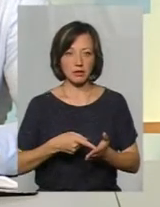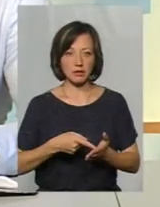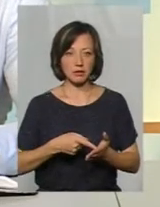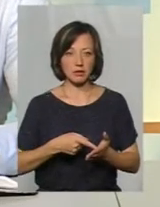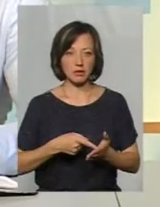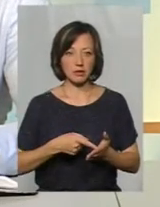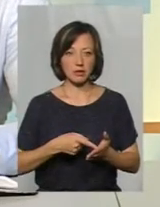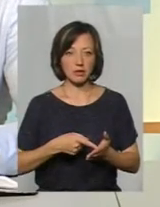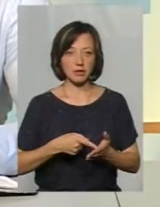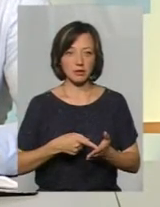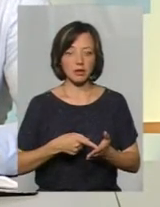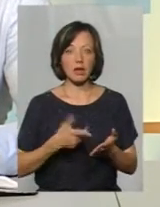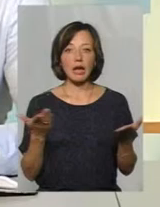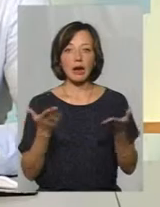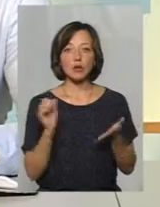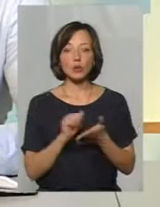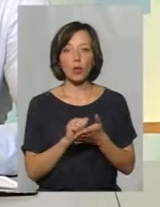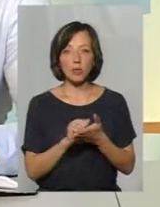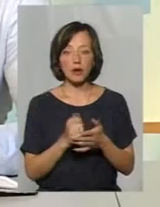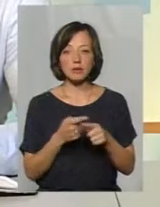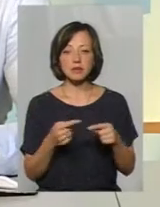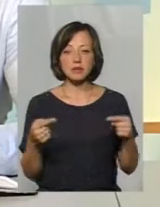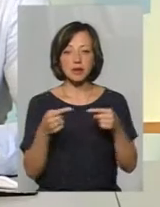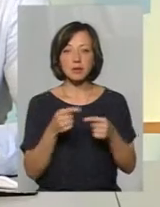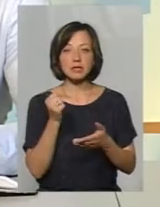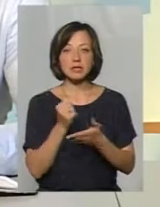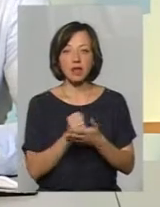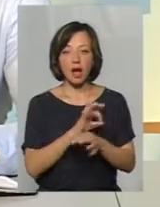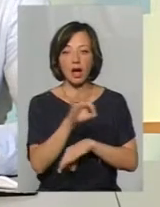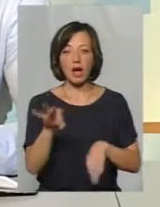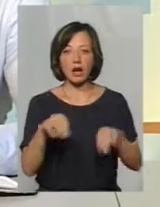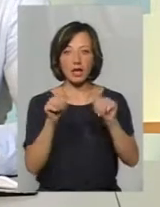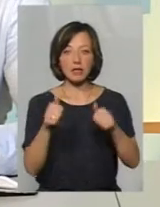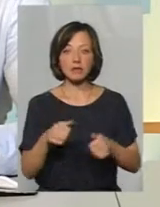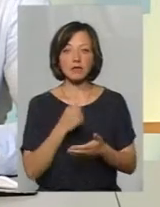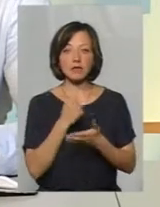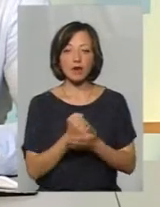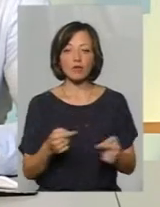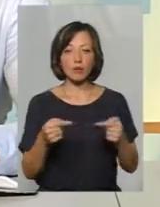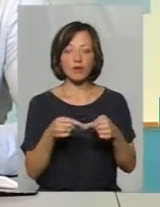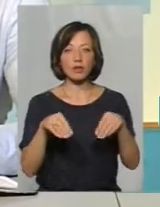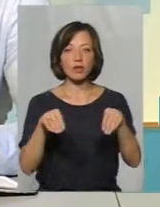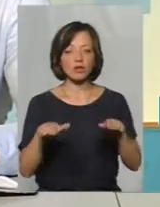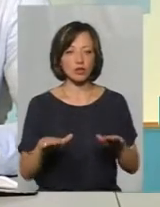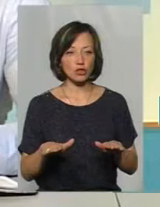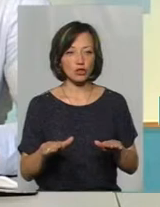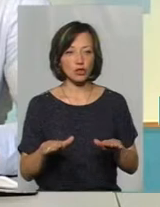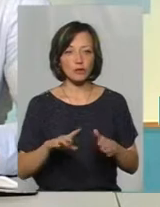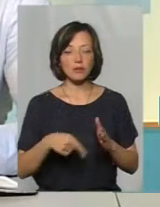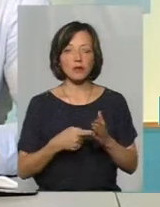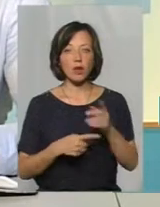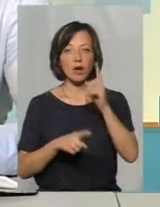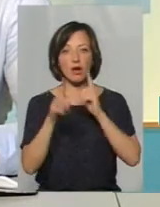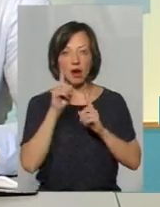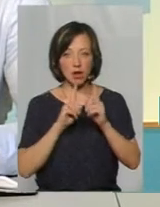Якими документами саме? Це затверджені архетипи, затверджені відповідним рішенням міської